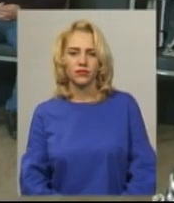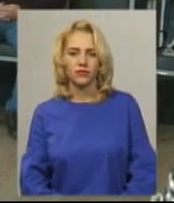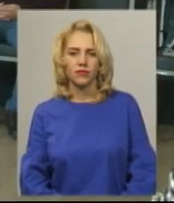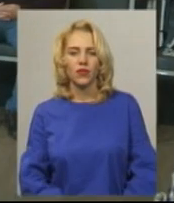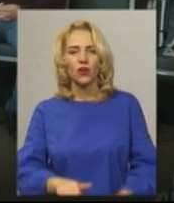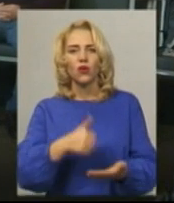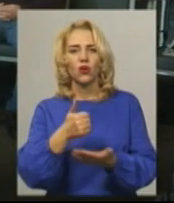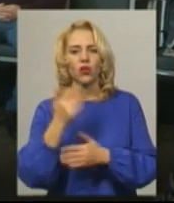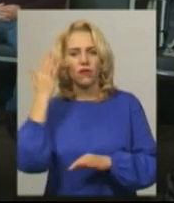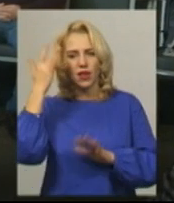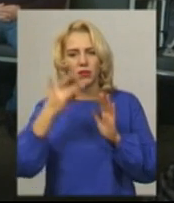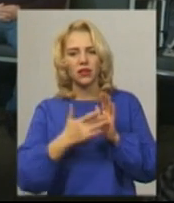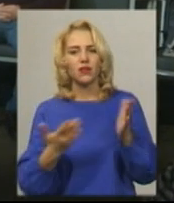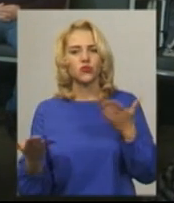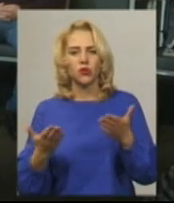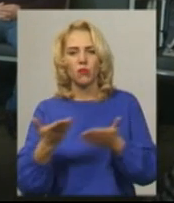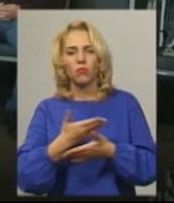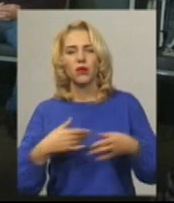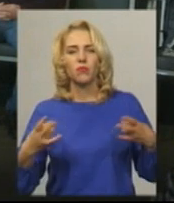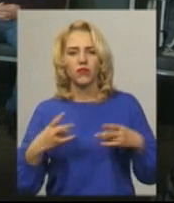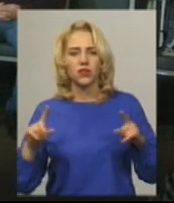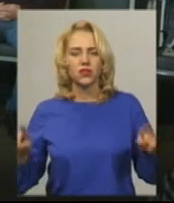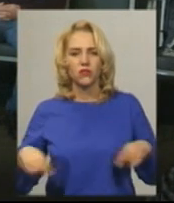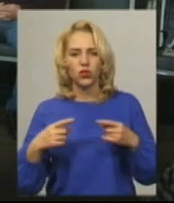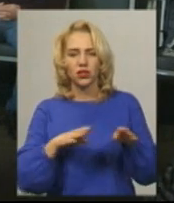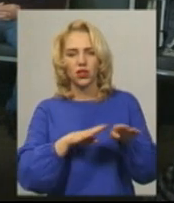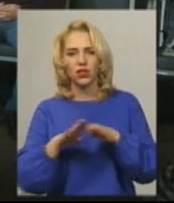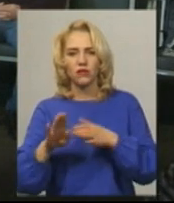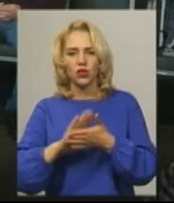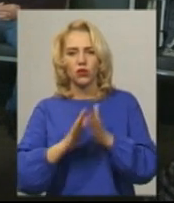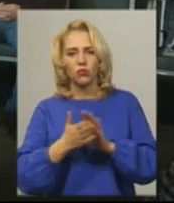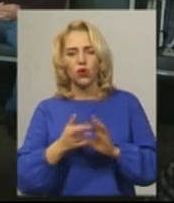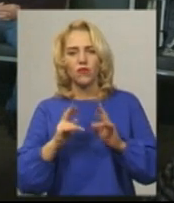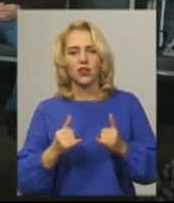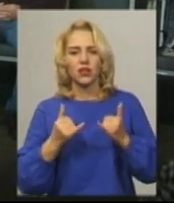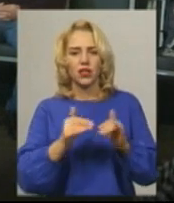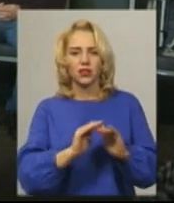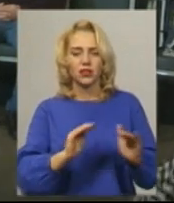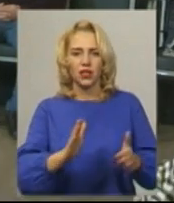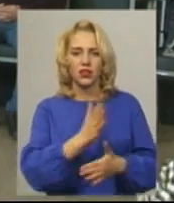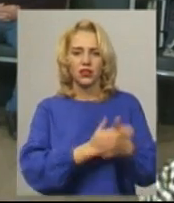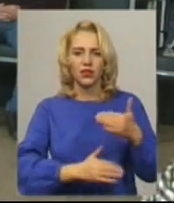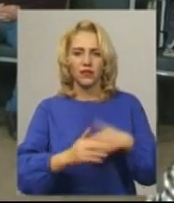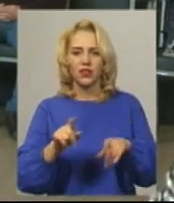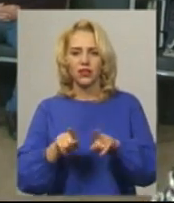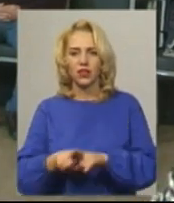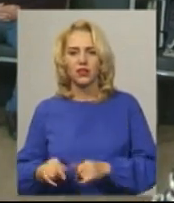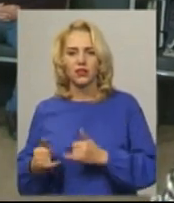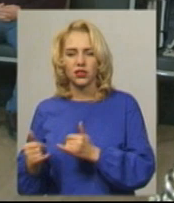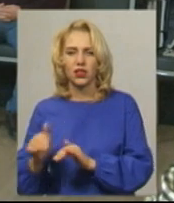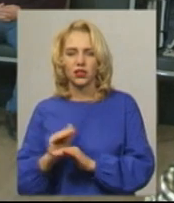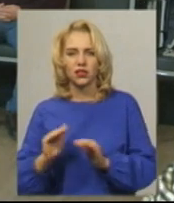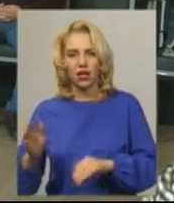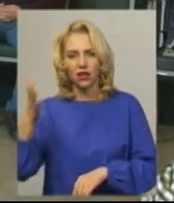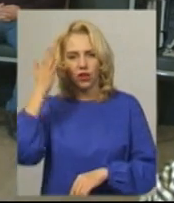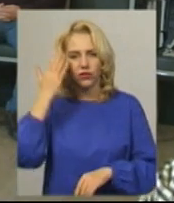«Головна мета в чому? Ми повинні створити рівні умови як для дітей із інвалідністю, так і для дітей